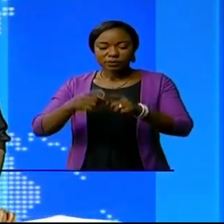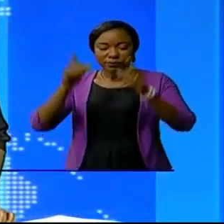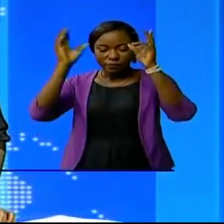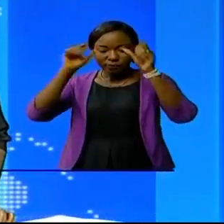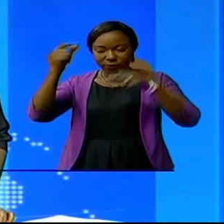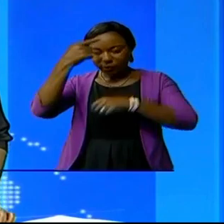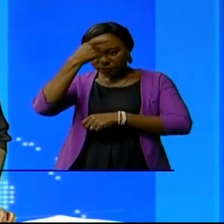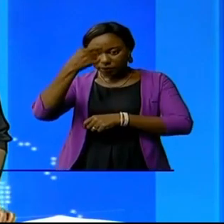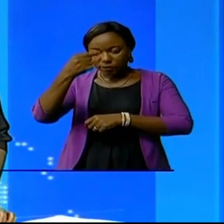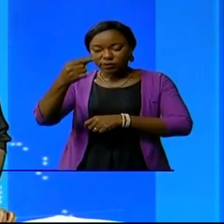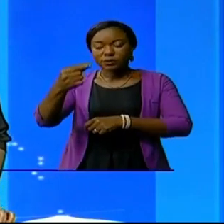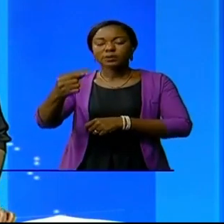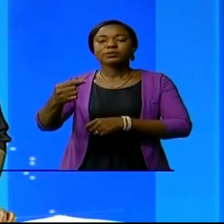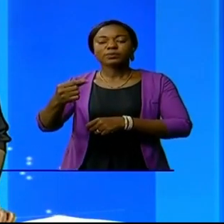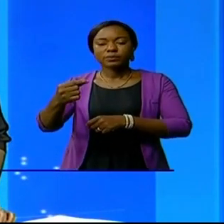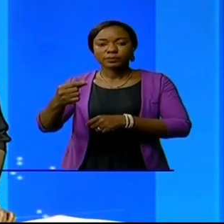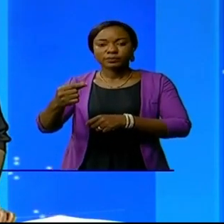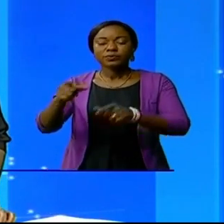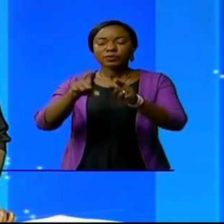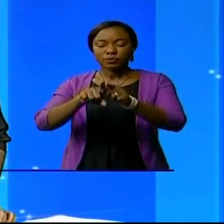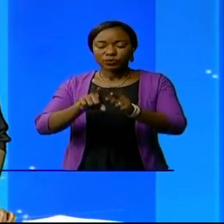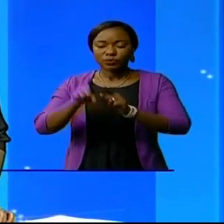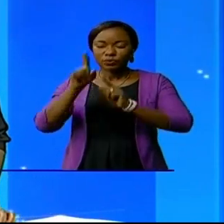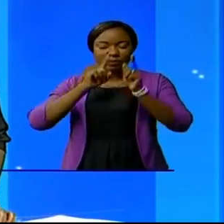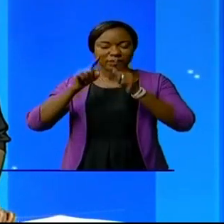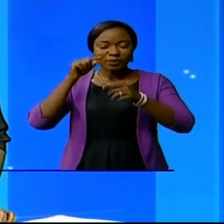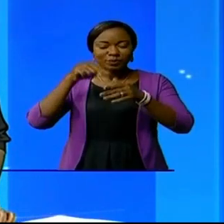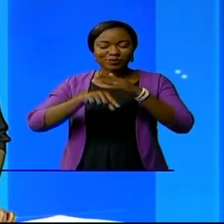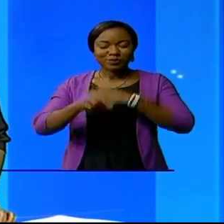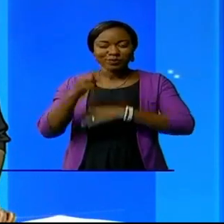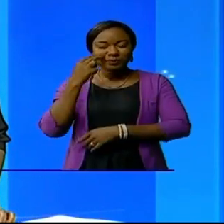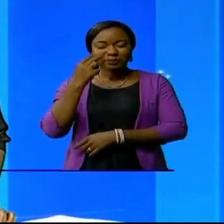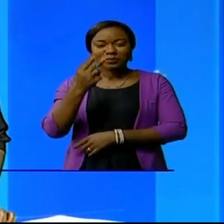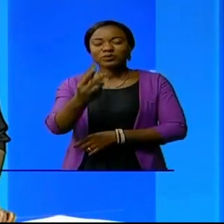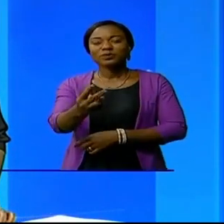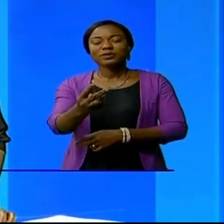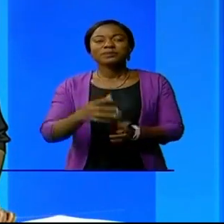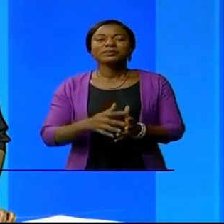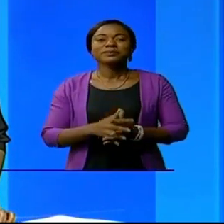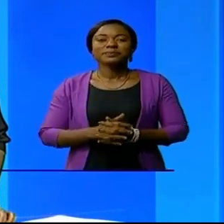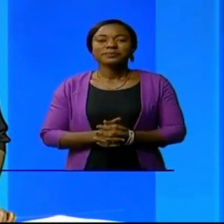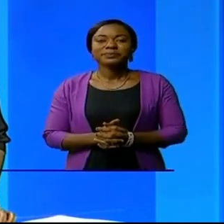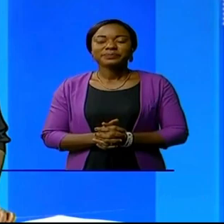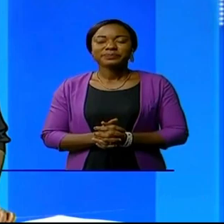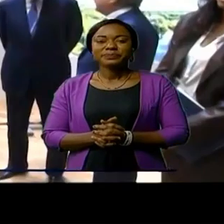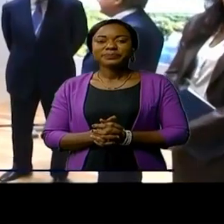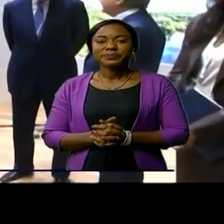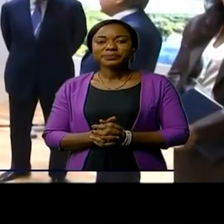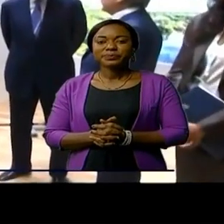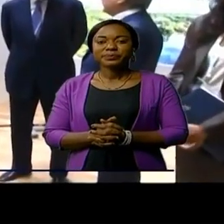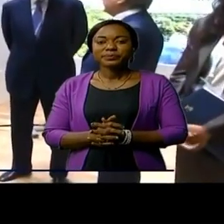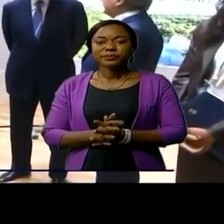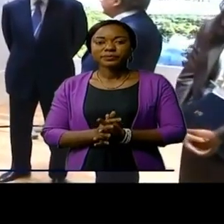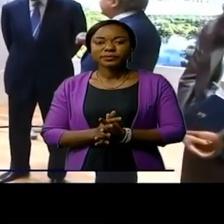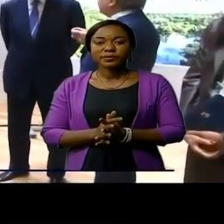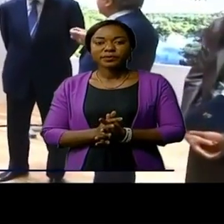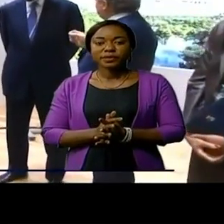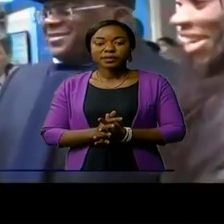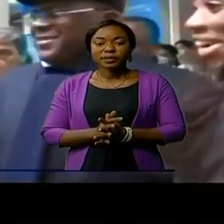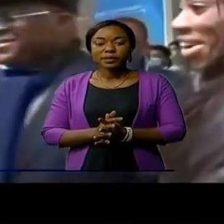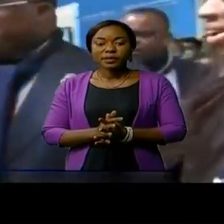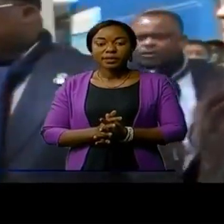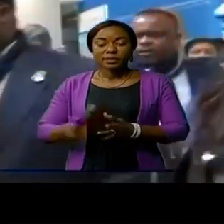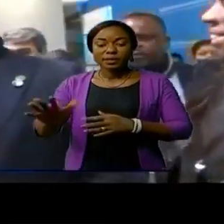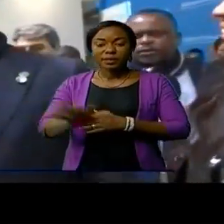-Brazzaville, Denis Sassoumkesso. Un reportage de Jean-Pierre Kibambé-Somoué. Les États-Unis d'Amérique s